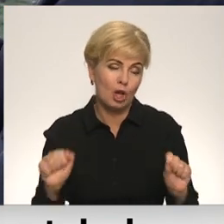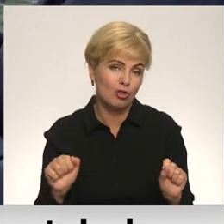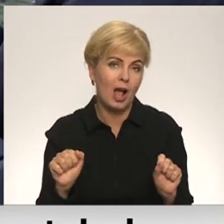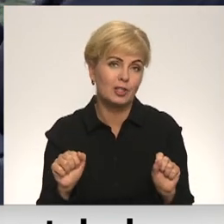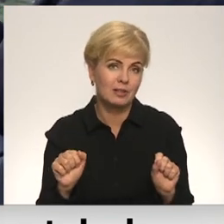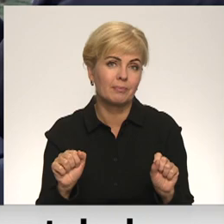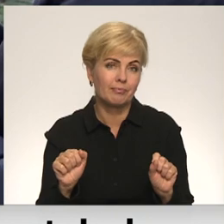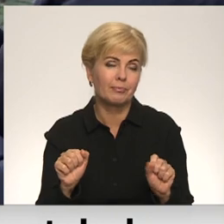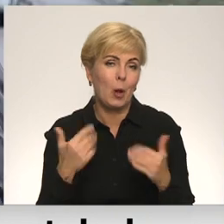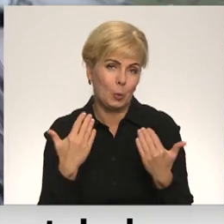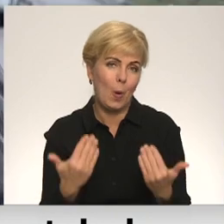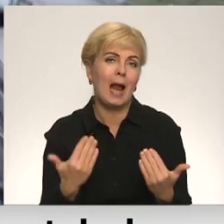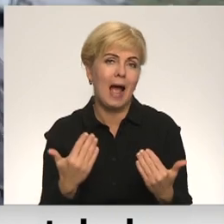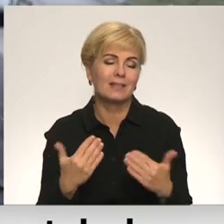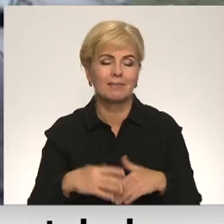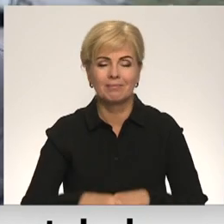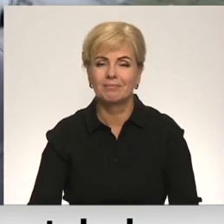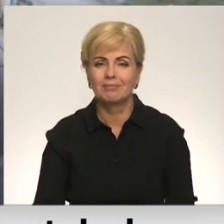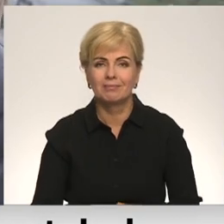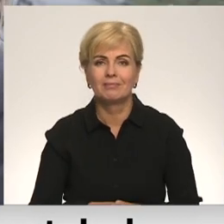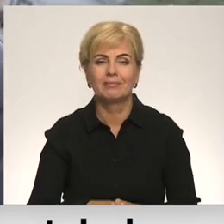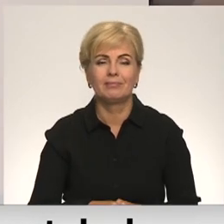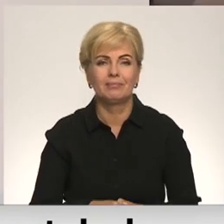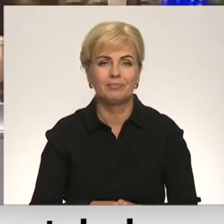Liepiņa, ģerzi Grēnavīca, Tereza Matisona, TV9 Pakalni.